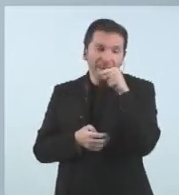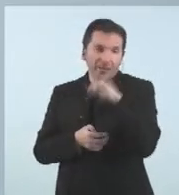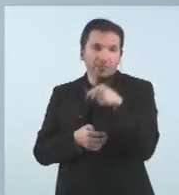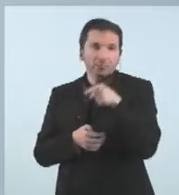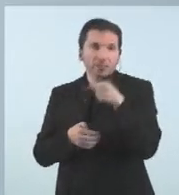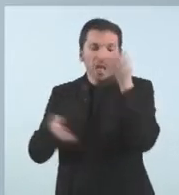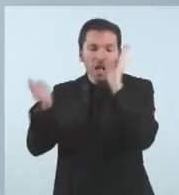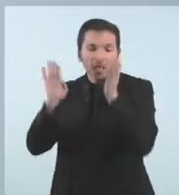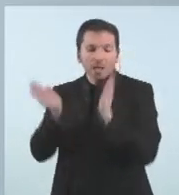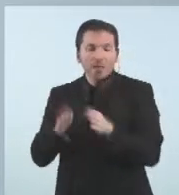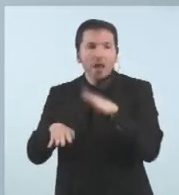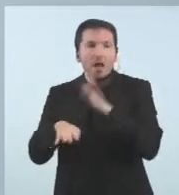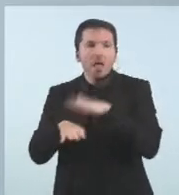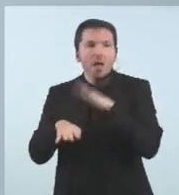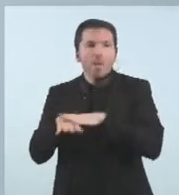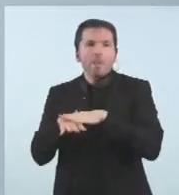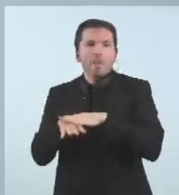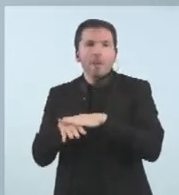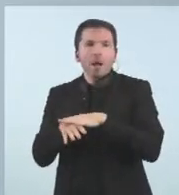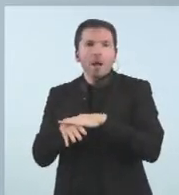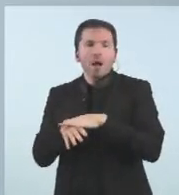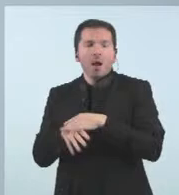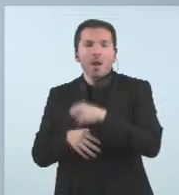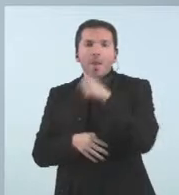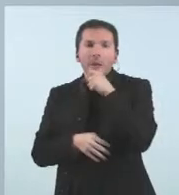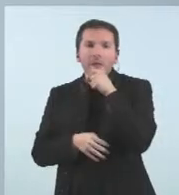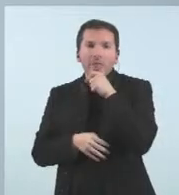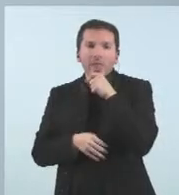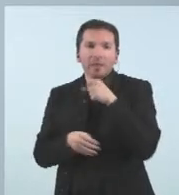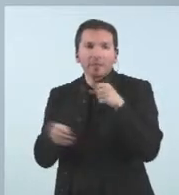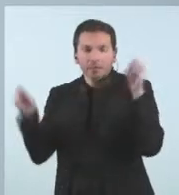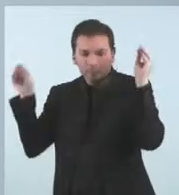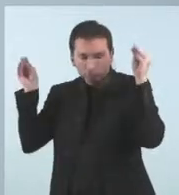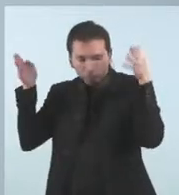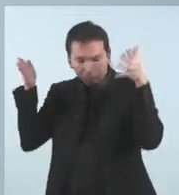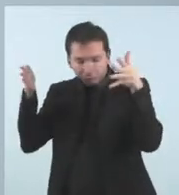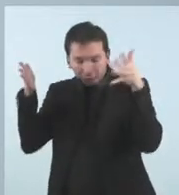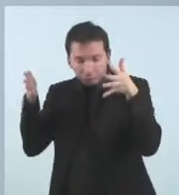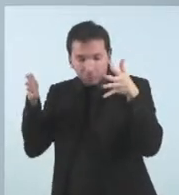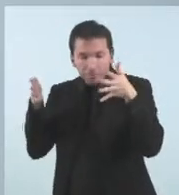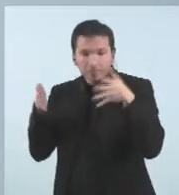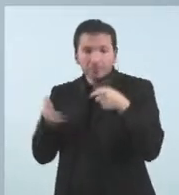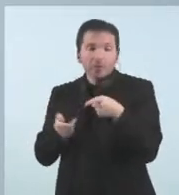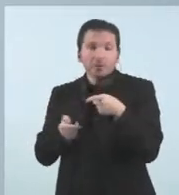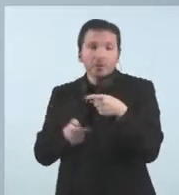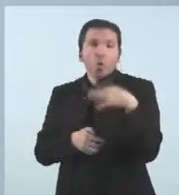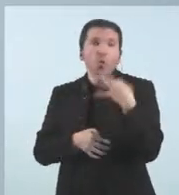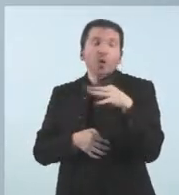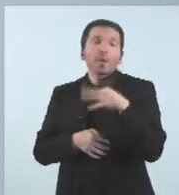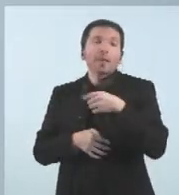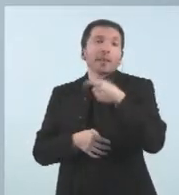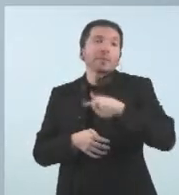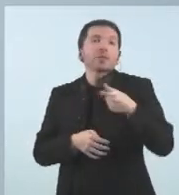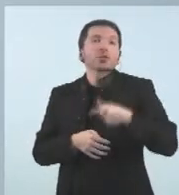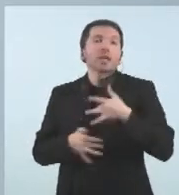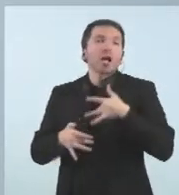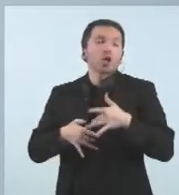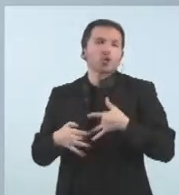geriàtrics Covid aquells que realment presentin símptomes amb una certa importància.